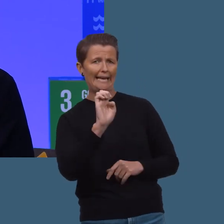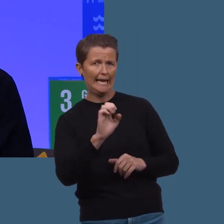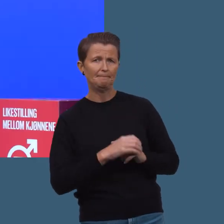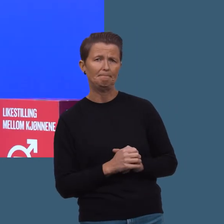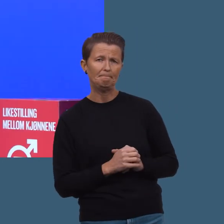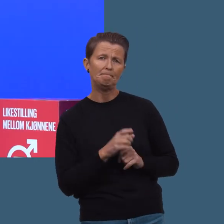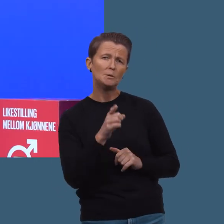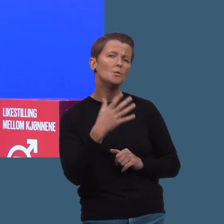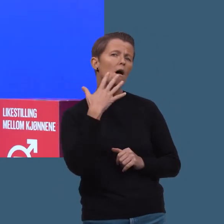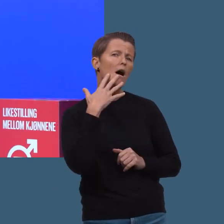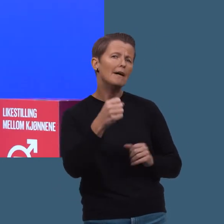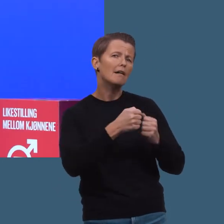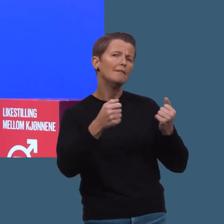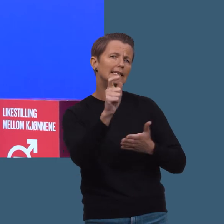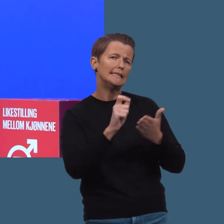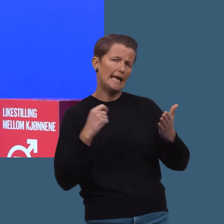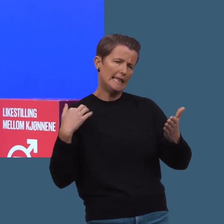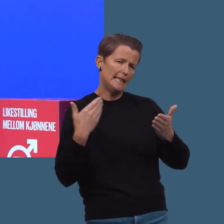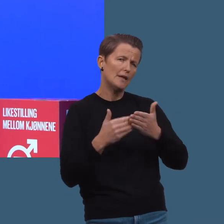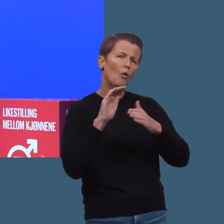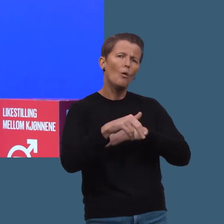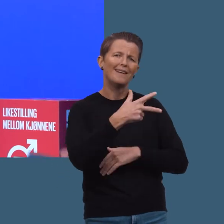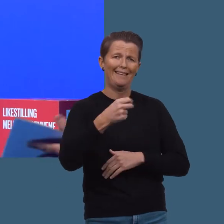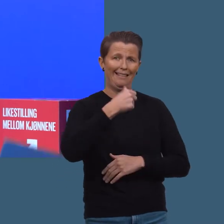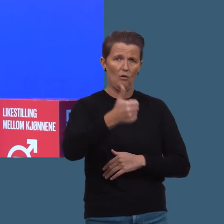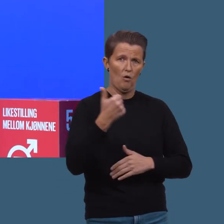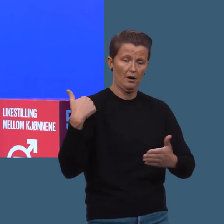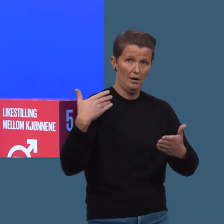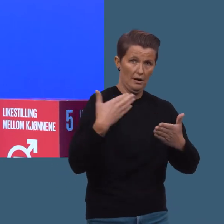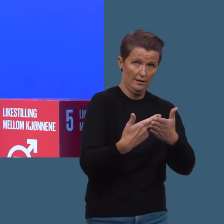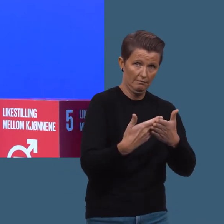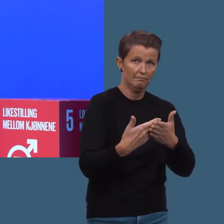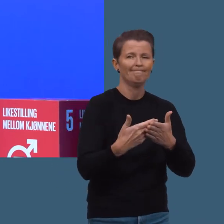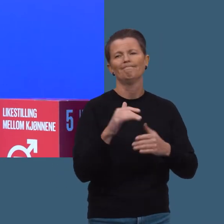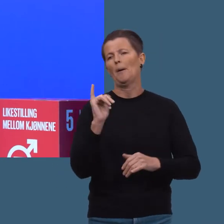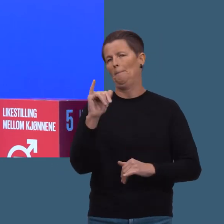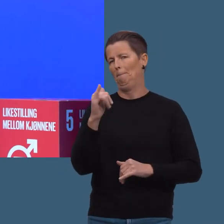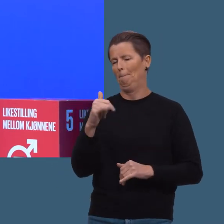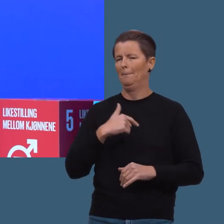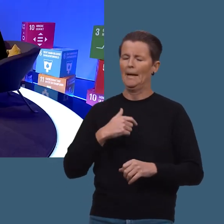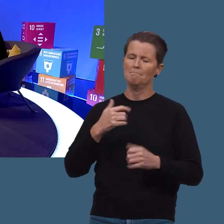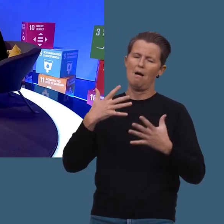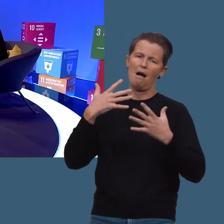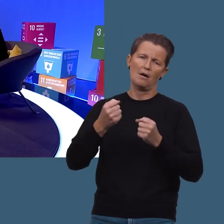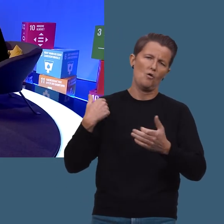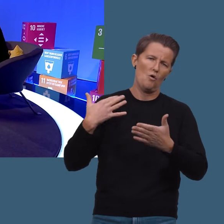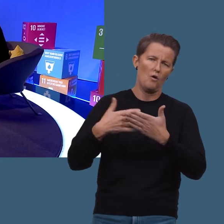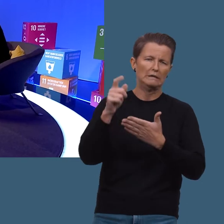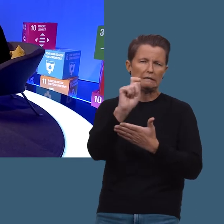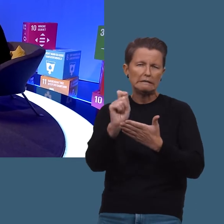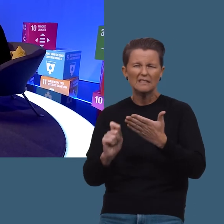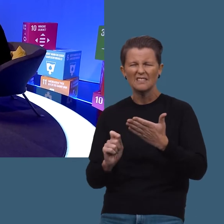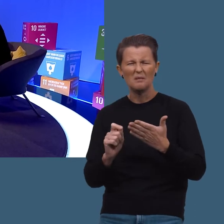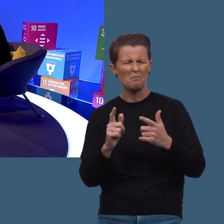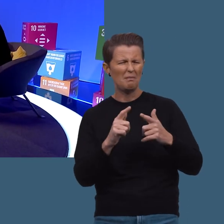Egil, du har vært avistegner i over 30 år. Ja, jeg har holdt på kjempelenge.